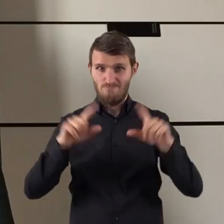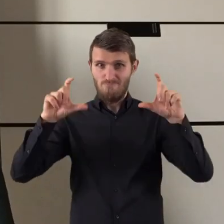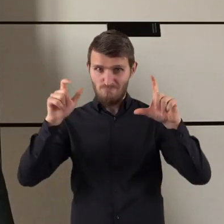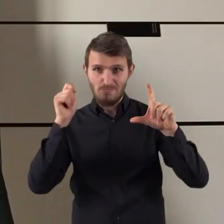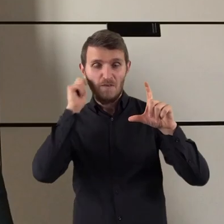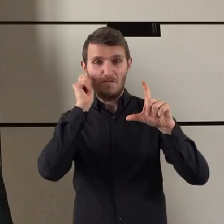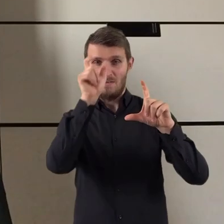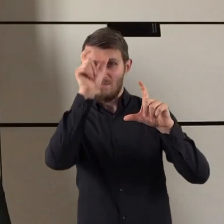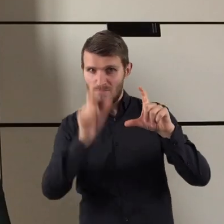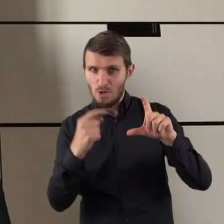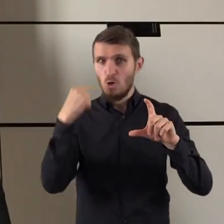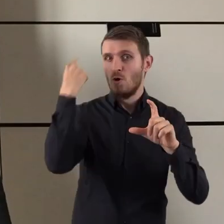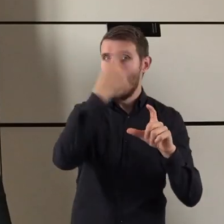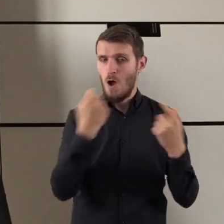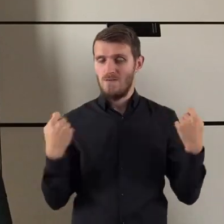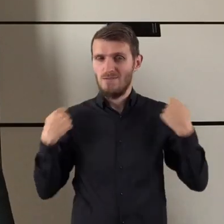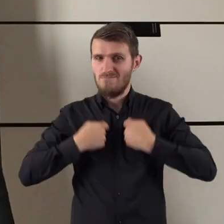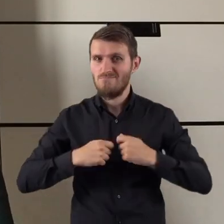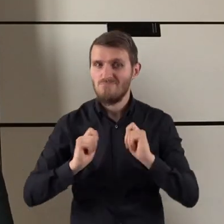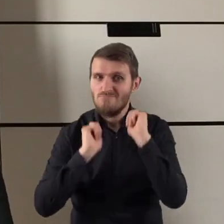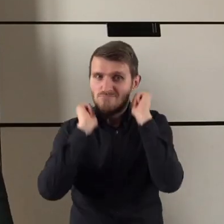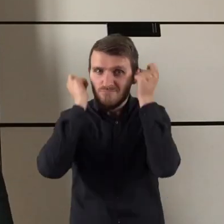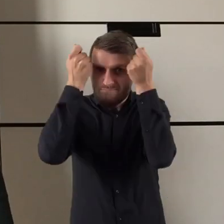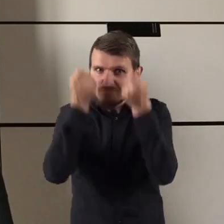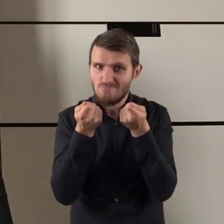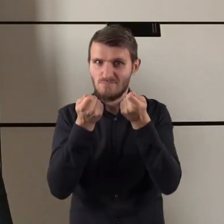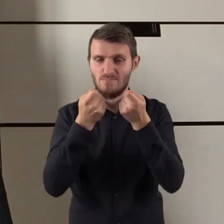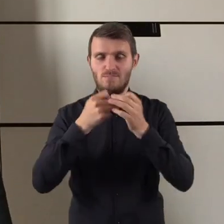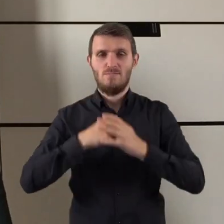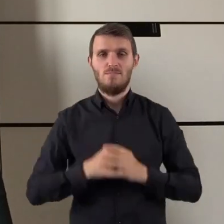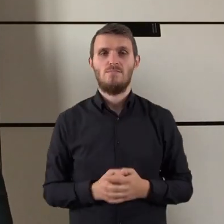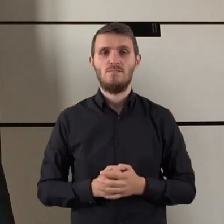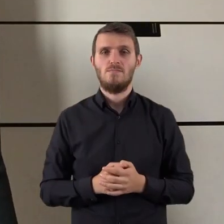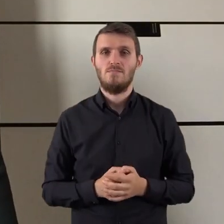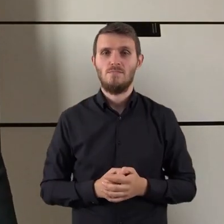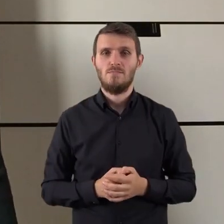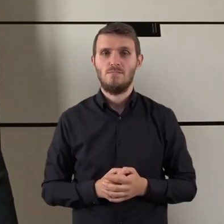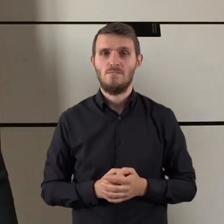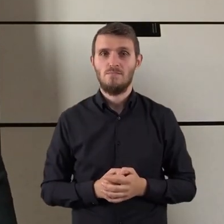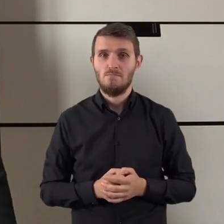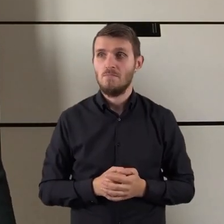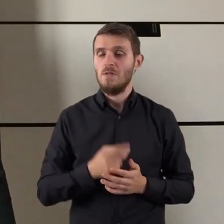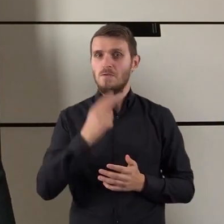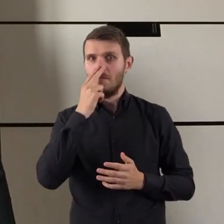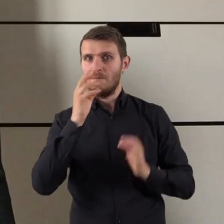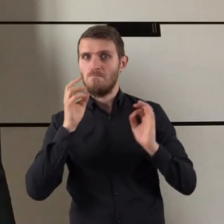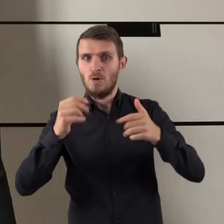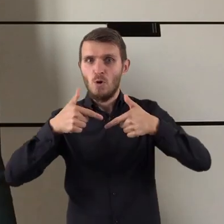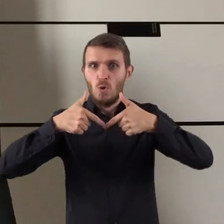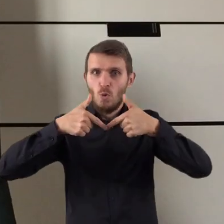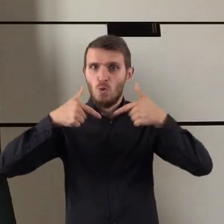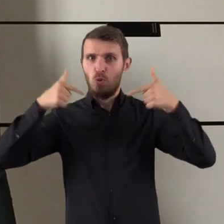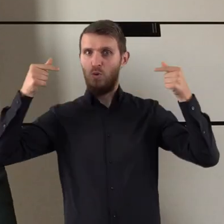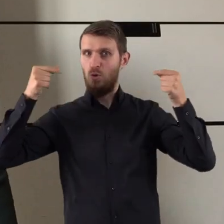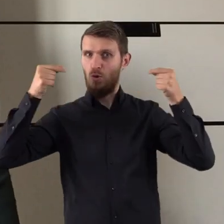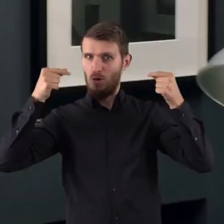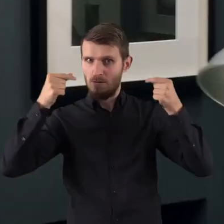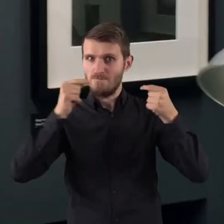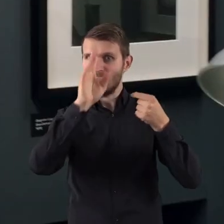dziewczyny znajdującą się w centrum kompozycji okrywa kaptur płaszcza, co nadaje twarzy kształt